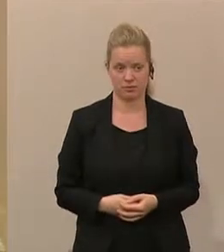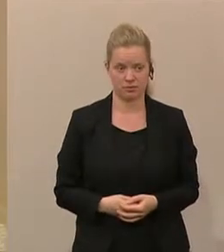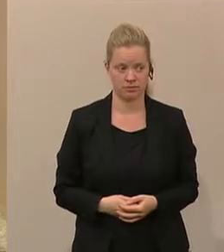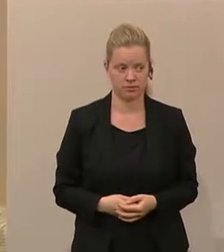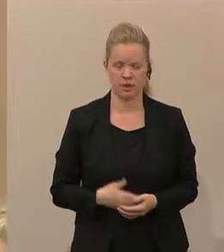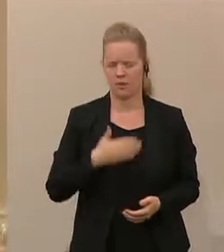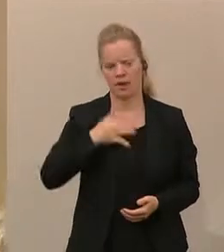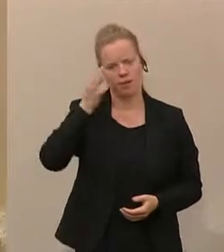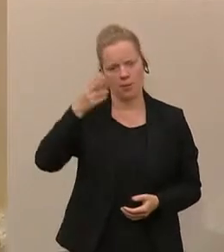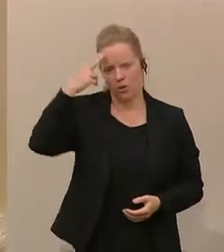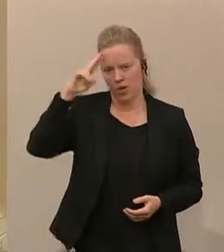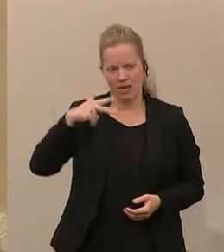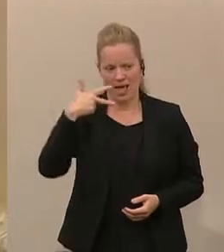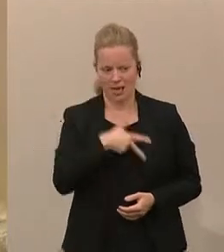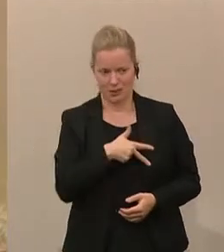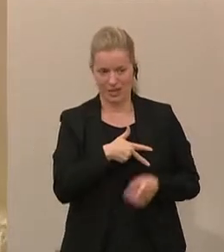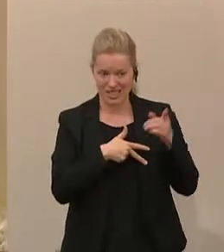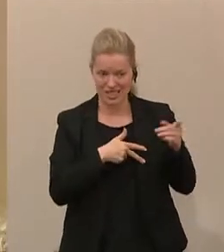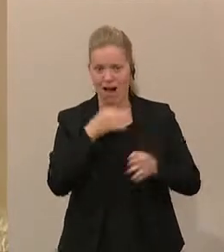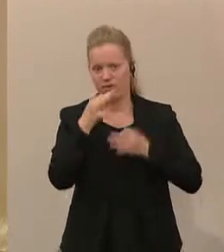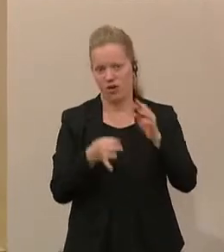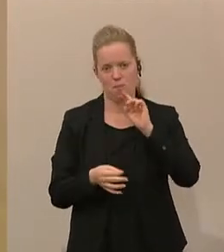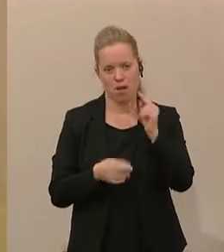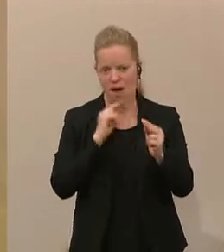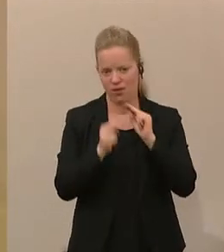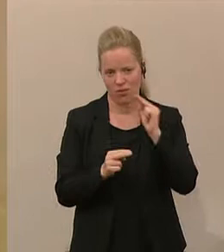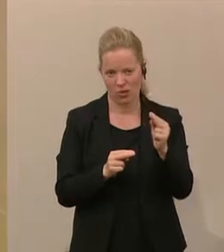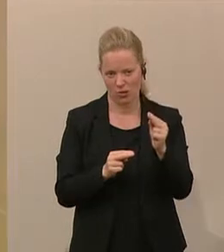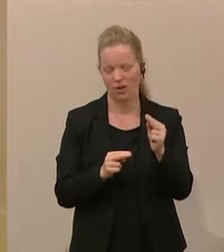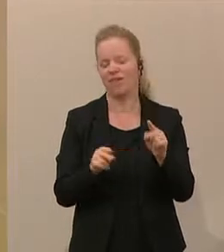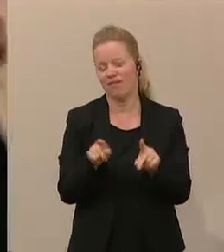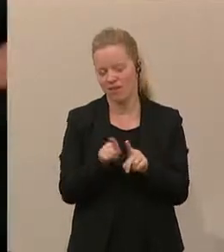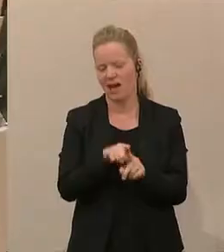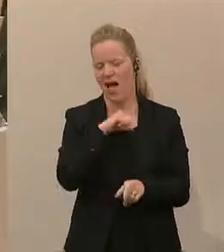Meine Damen und Herren von der SPÖ, diese Anfragebeantwortung ist eigentlich ein Eigentor.